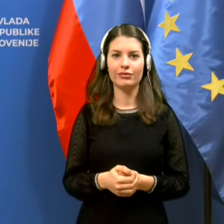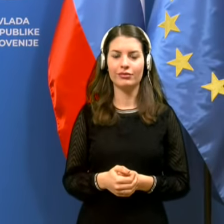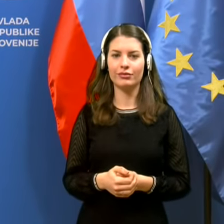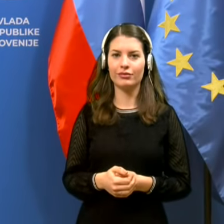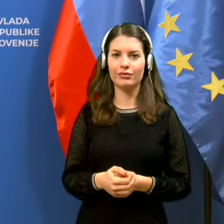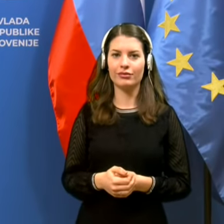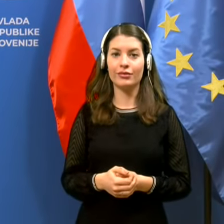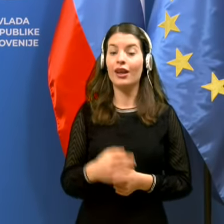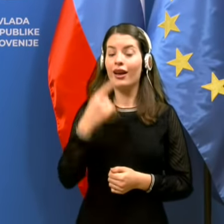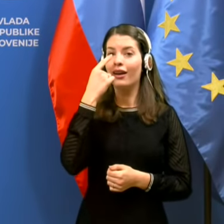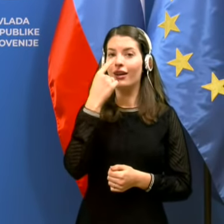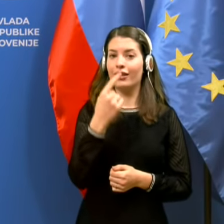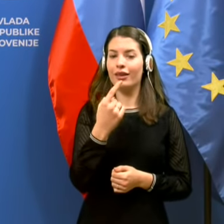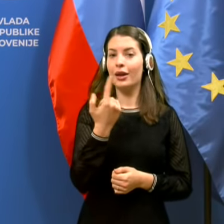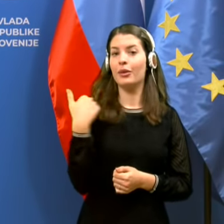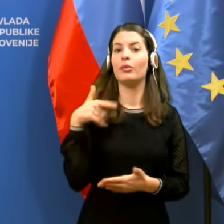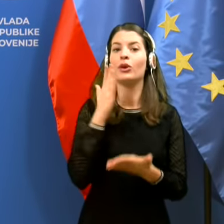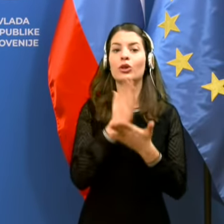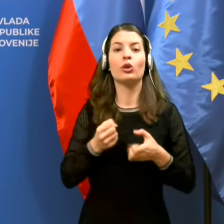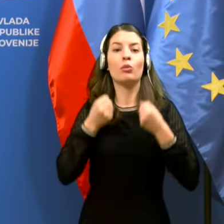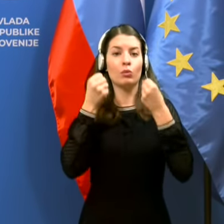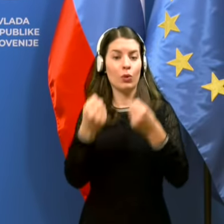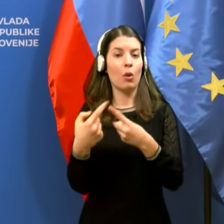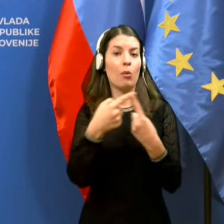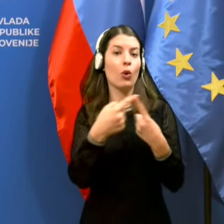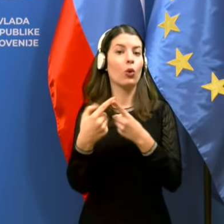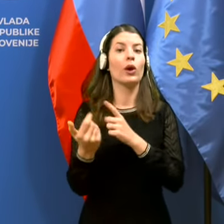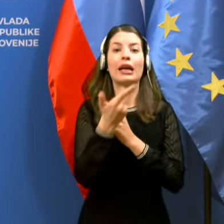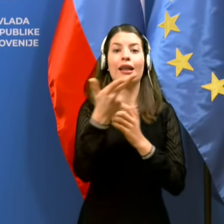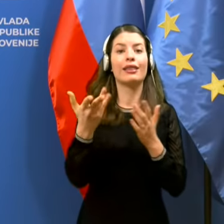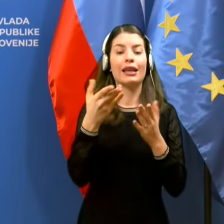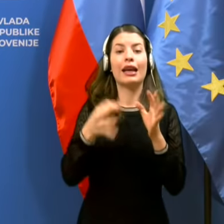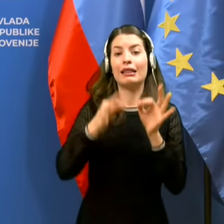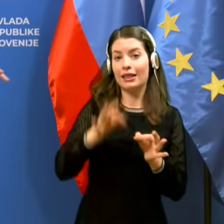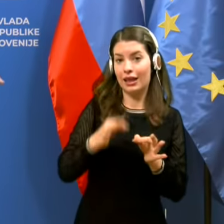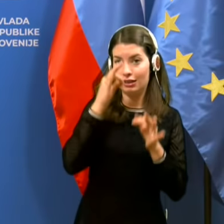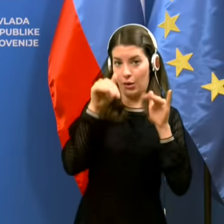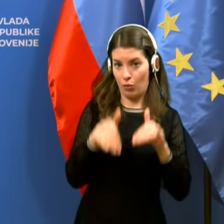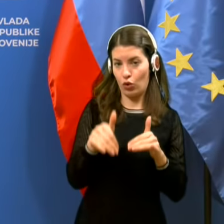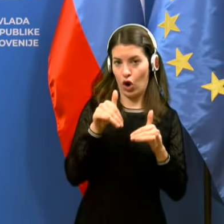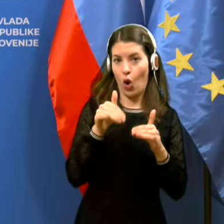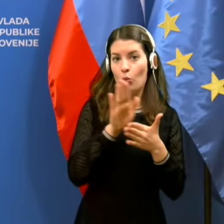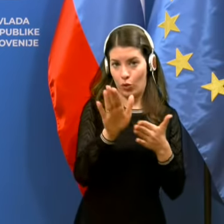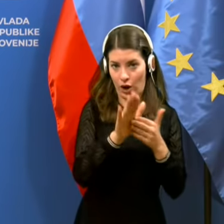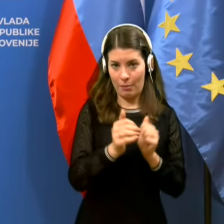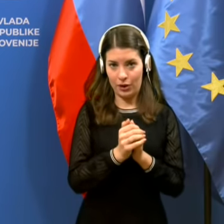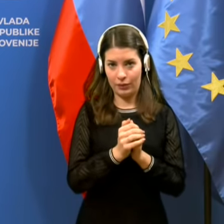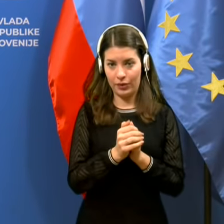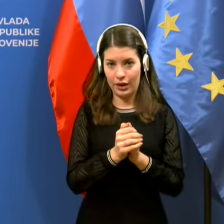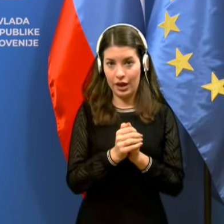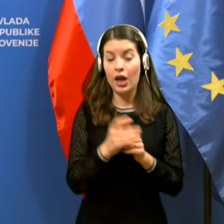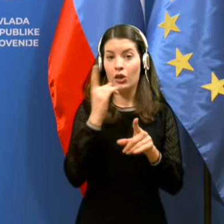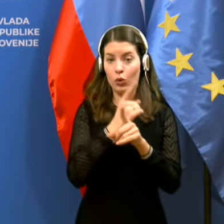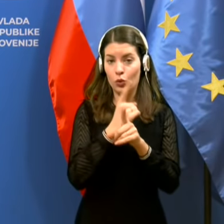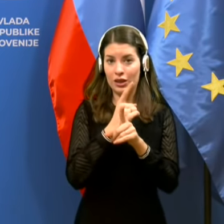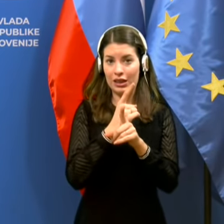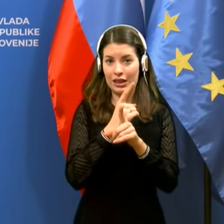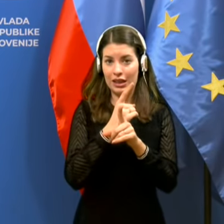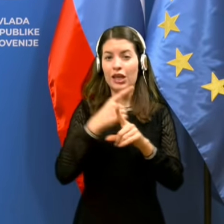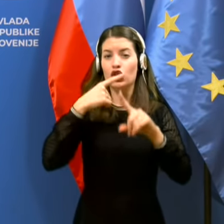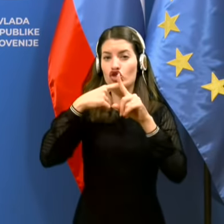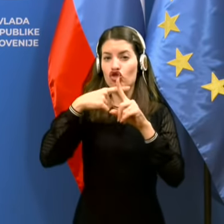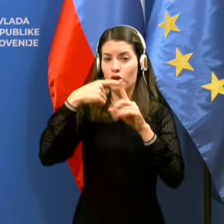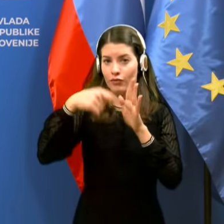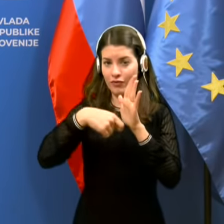glede same, mi smo postavili pogoje, kakšni testi naj se uporabljajo. Validacijo in dejansko šifrante, ki v naši